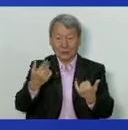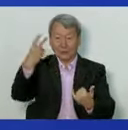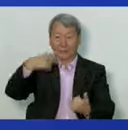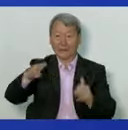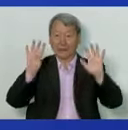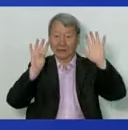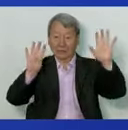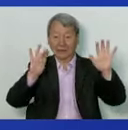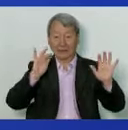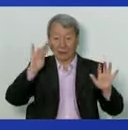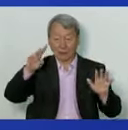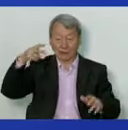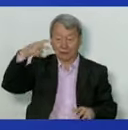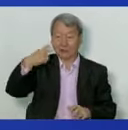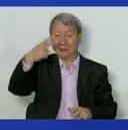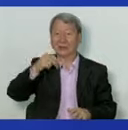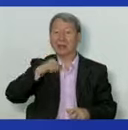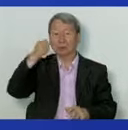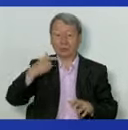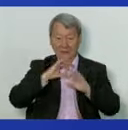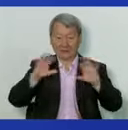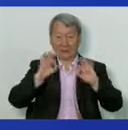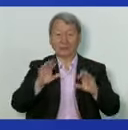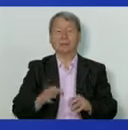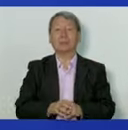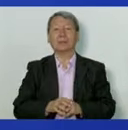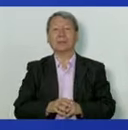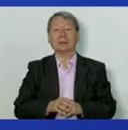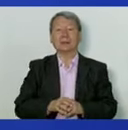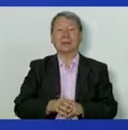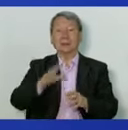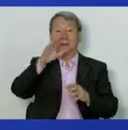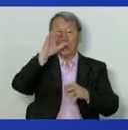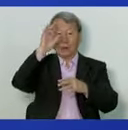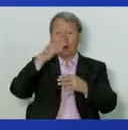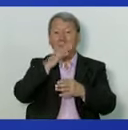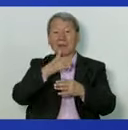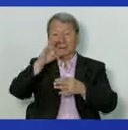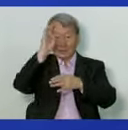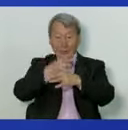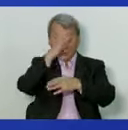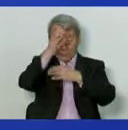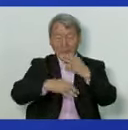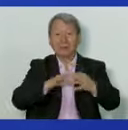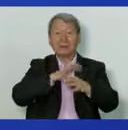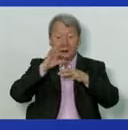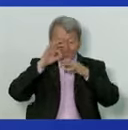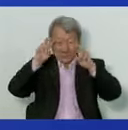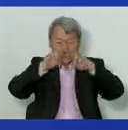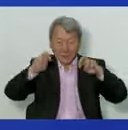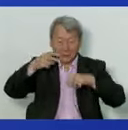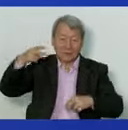29 июня 2020 года. За последние сутки было проведено